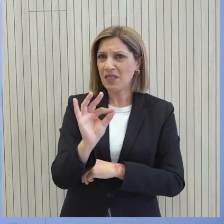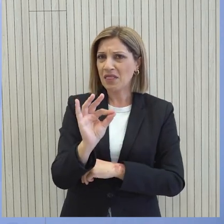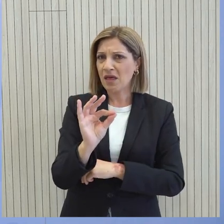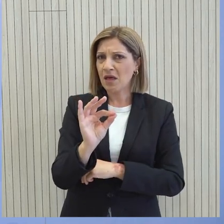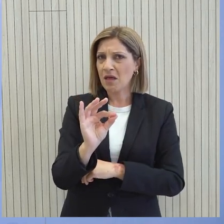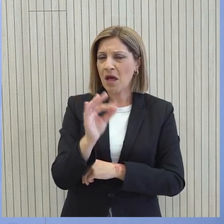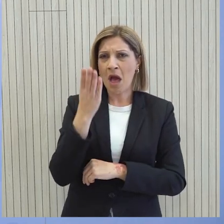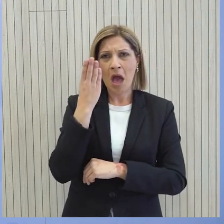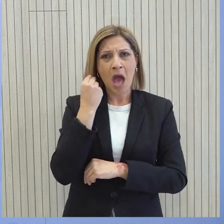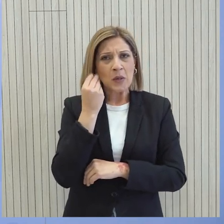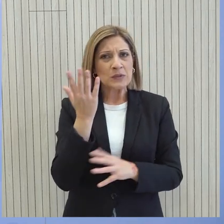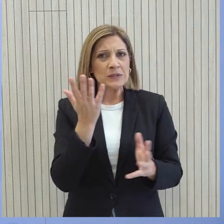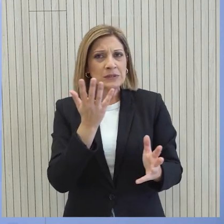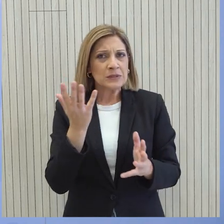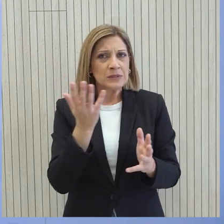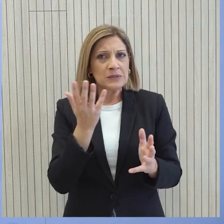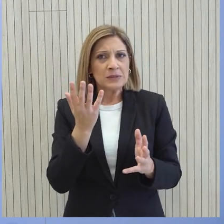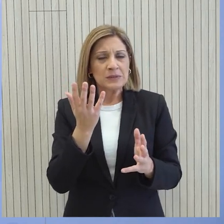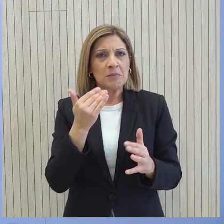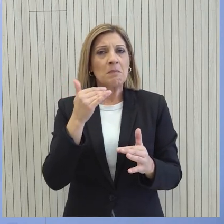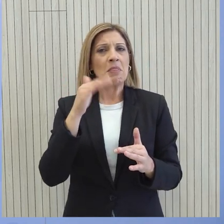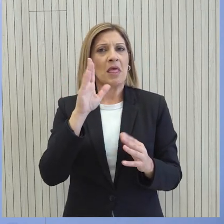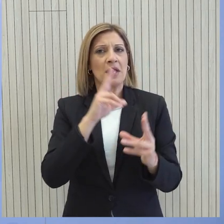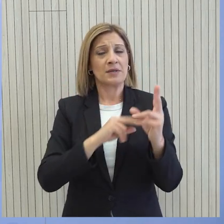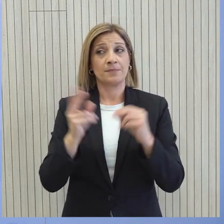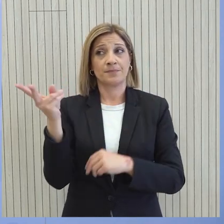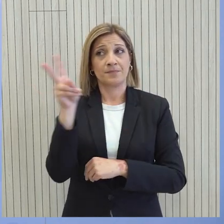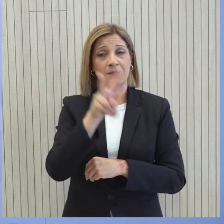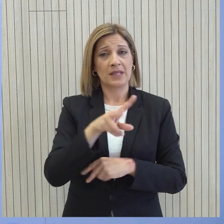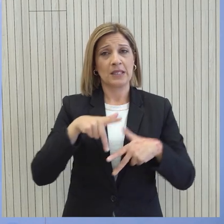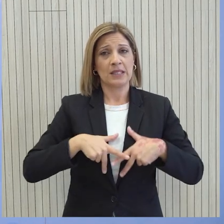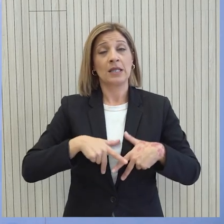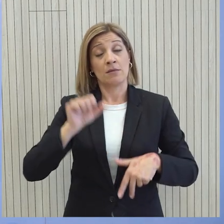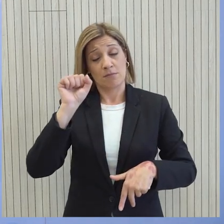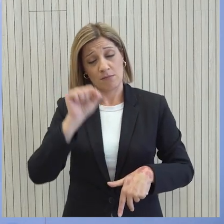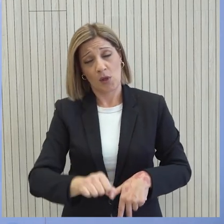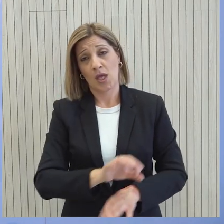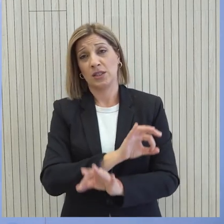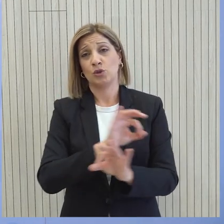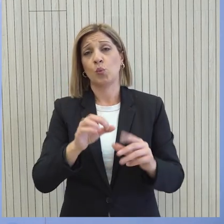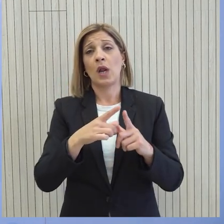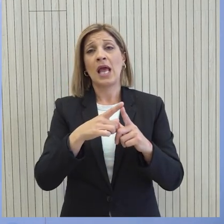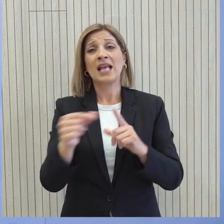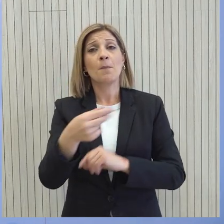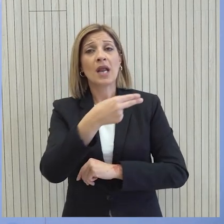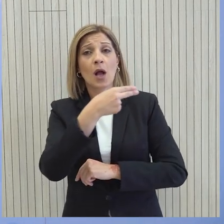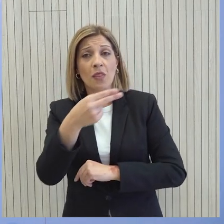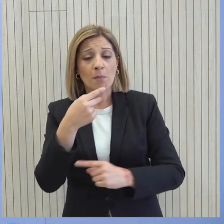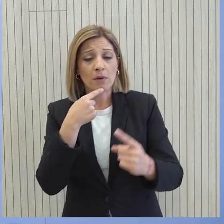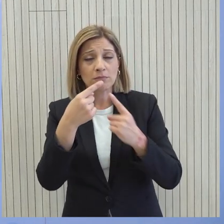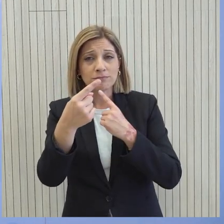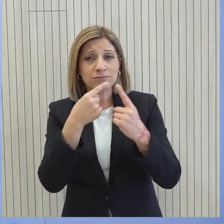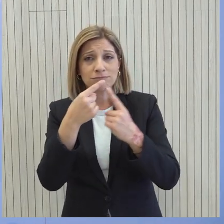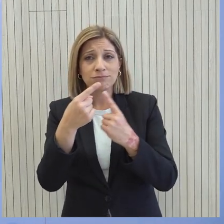έτσι μια μεγάλη έμφαση σε αυτό το θέμα Ασφαλώς και ήταν το Κυπριακό ένα από τα